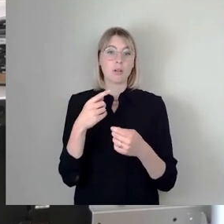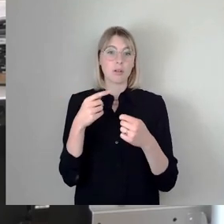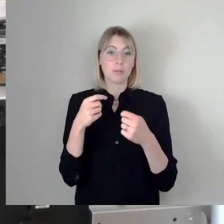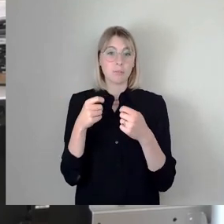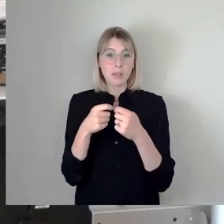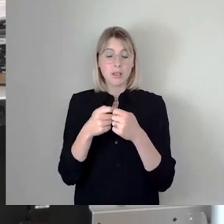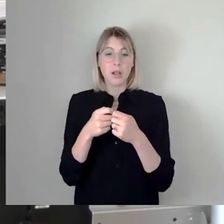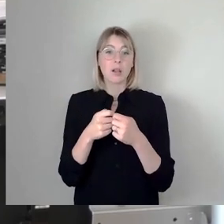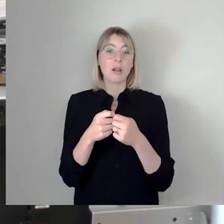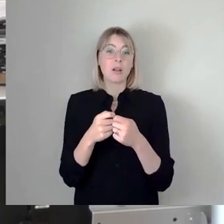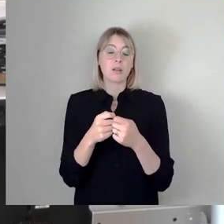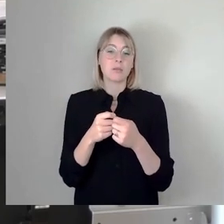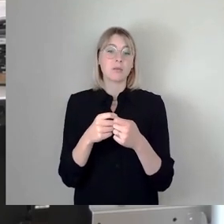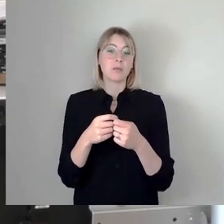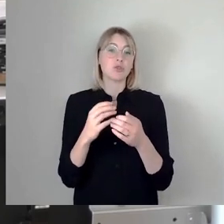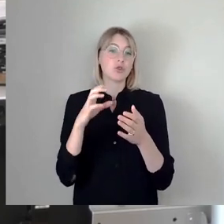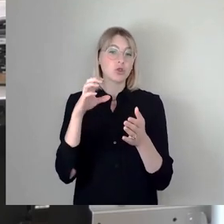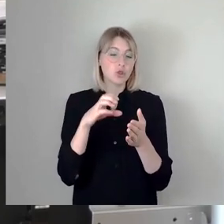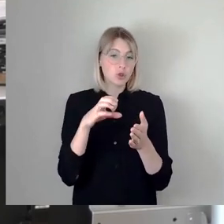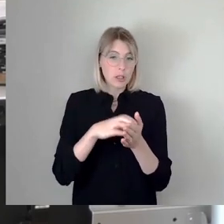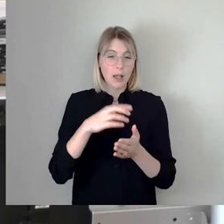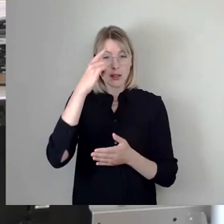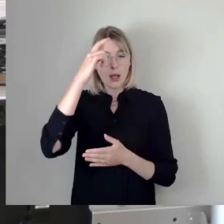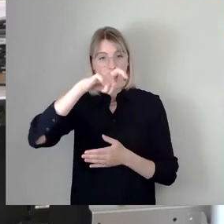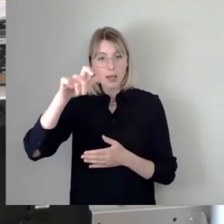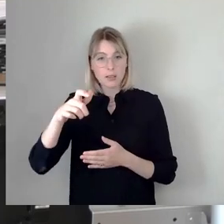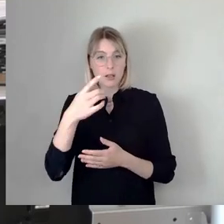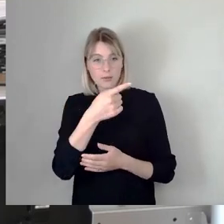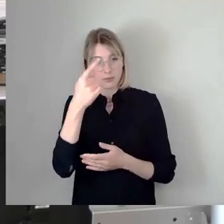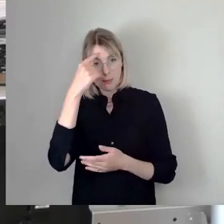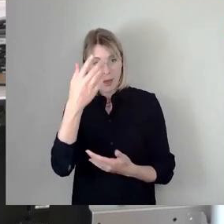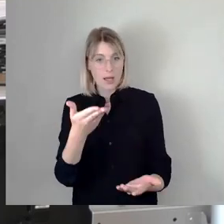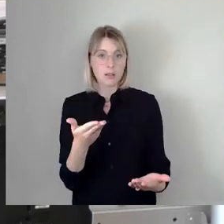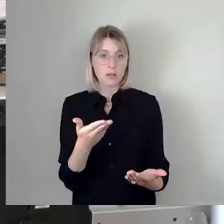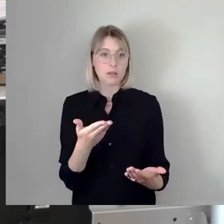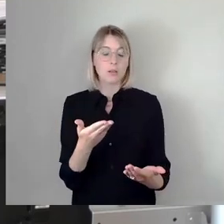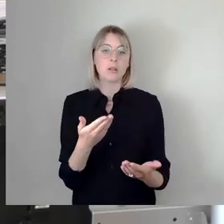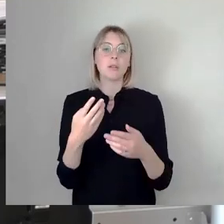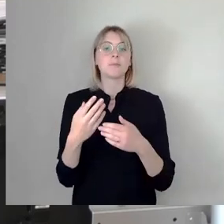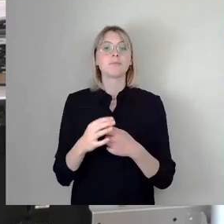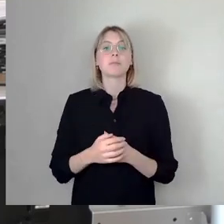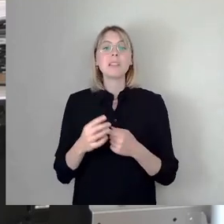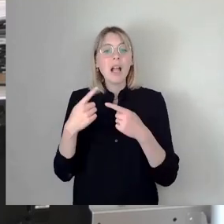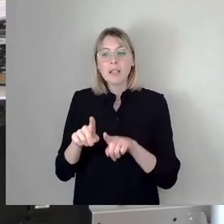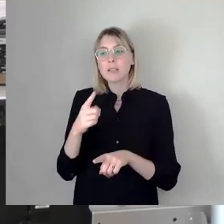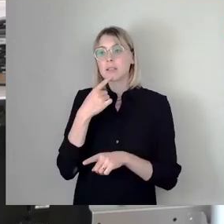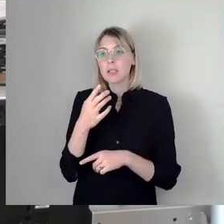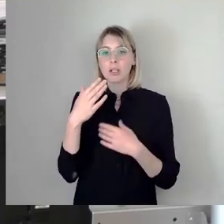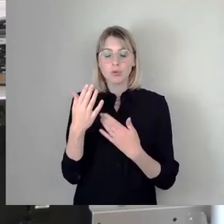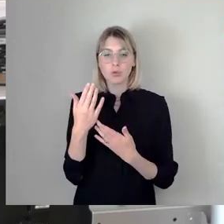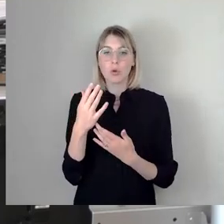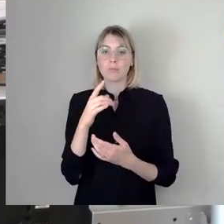Stadträte, neuen Stadträte, dann auch ansehen werden. Mit anderen Worten, wir wecken hier auch ganz schön viel Hoffnung.